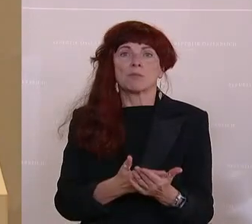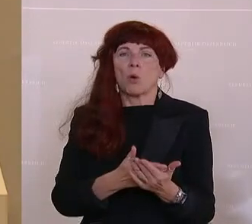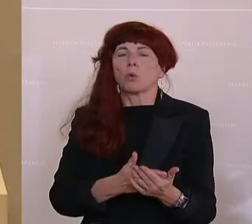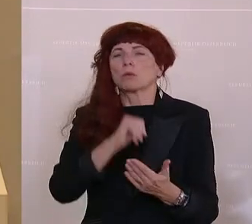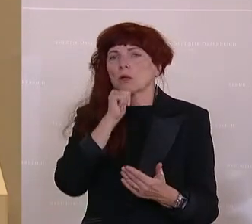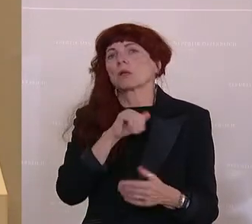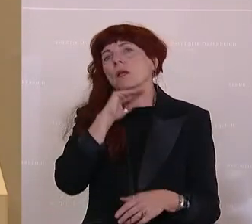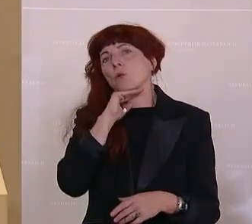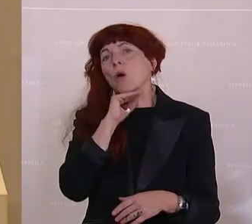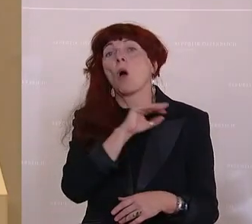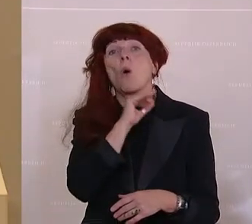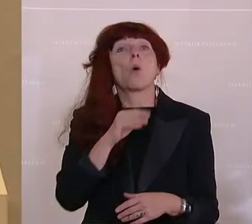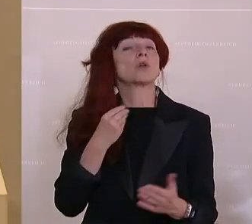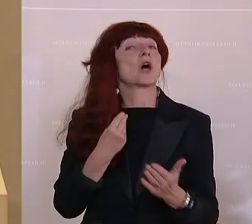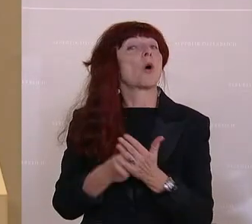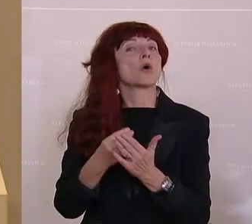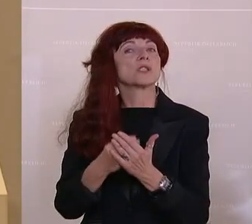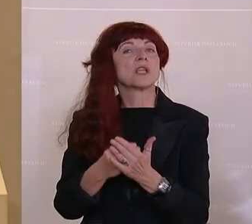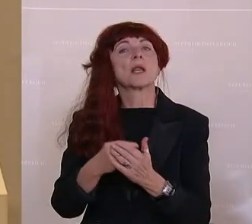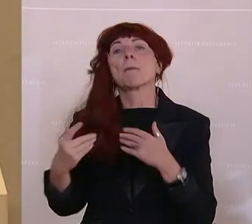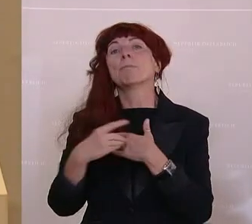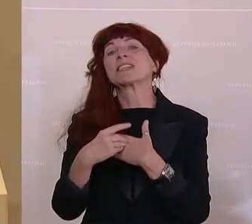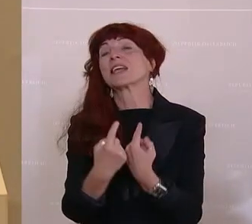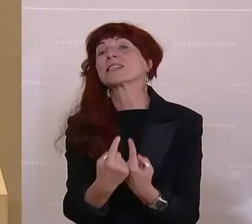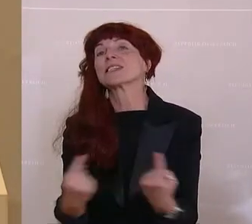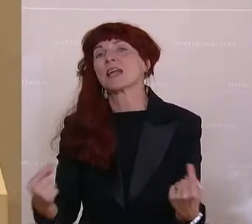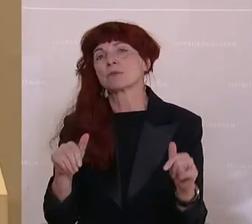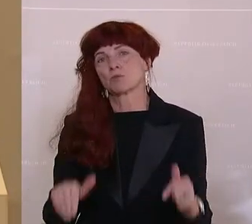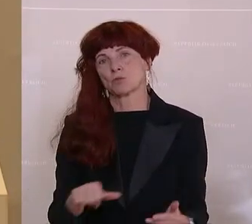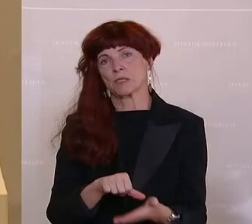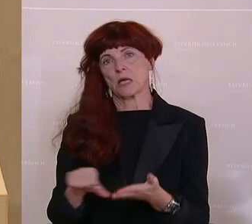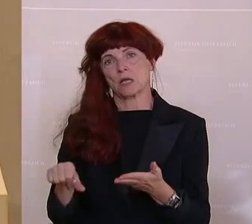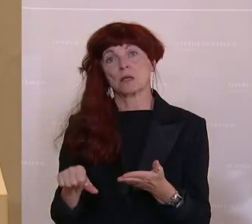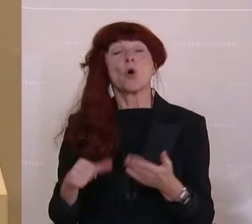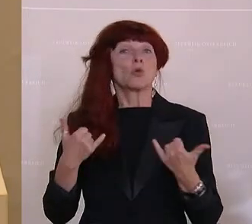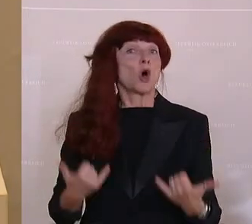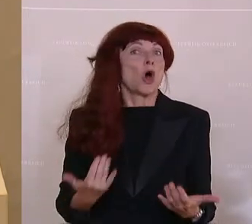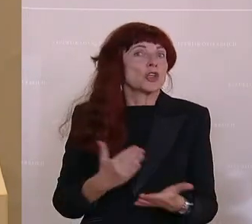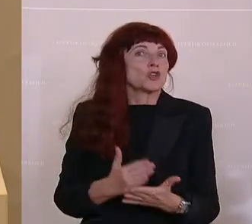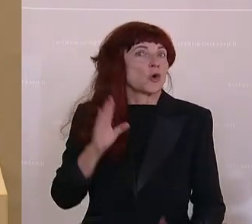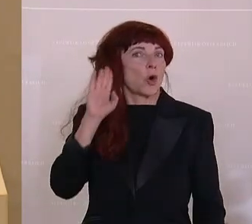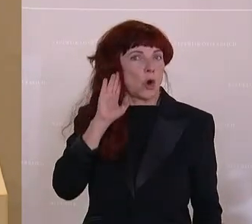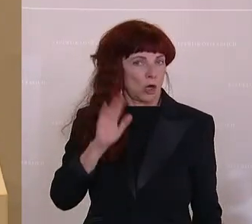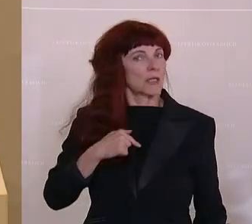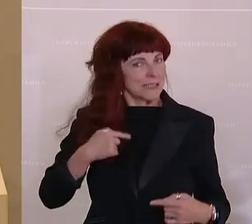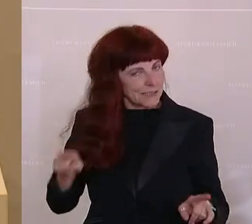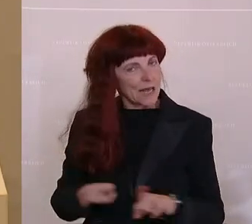oder die Kosten von den Patienten selbst getragen werden müssen. Und wir haben es heute schon gehört und ich schließe mich hier an.